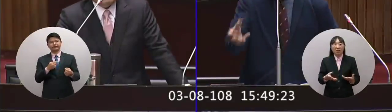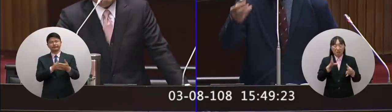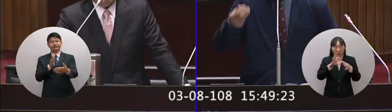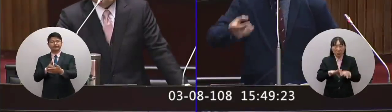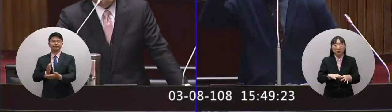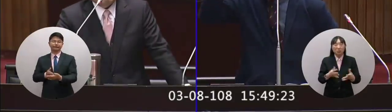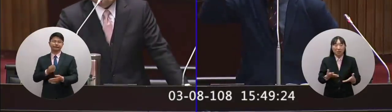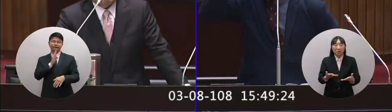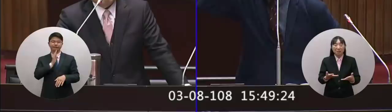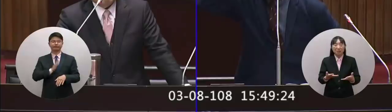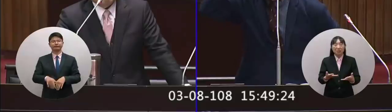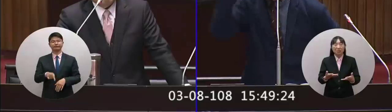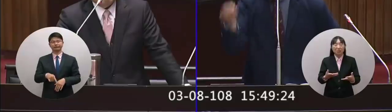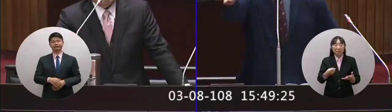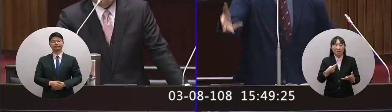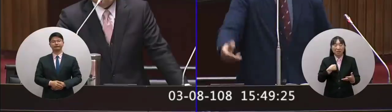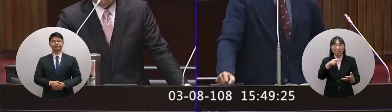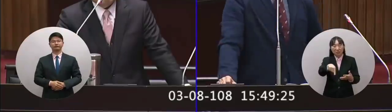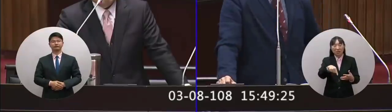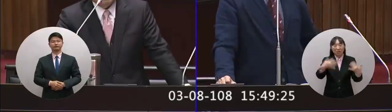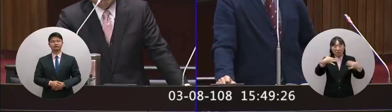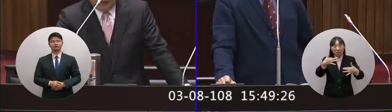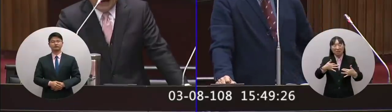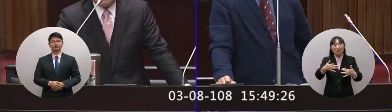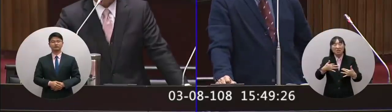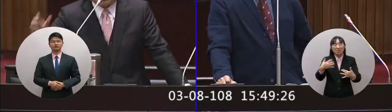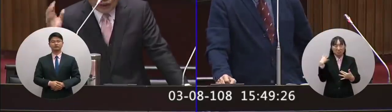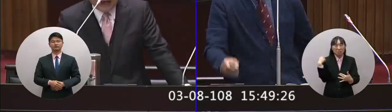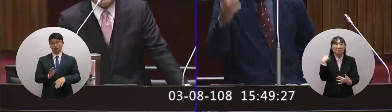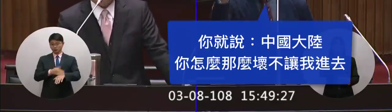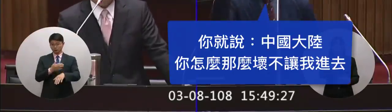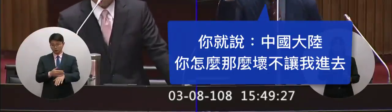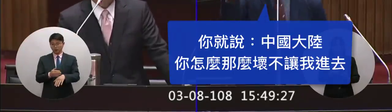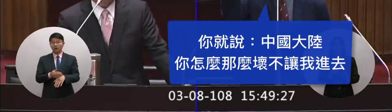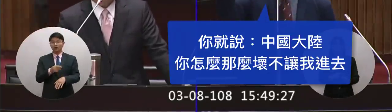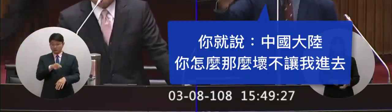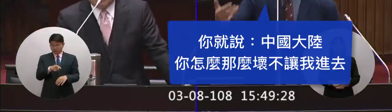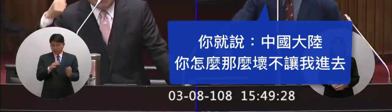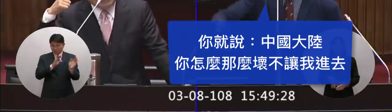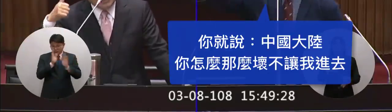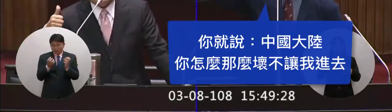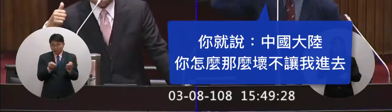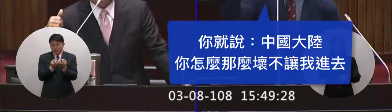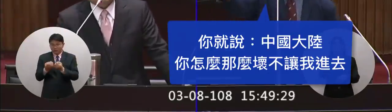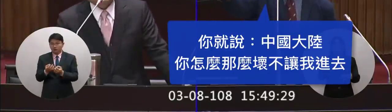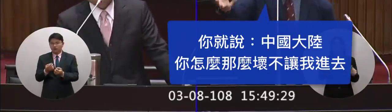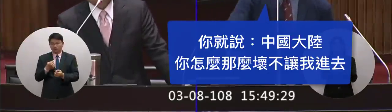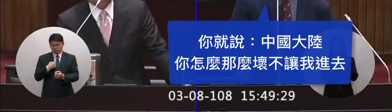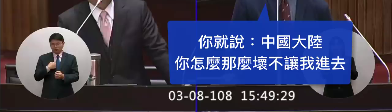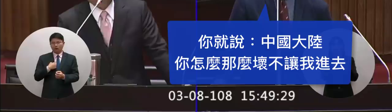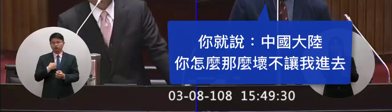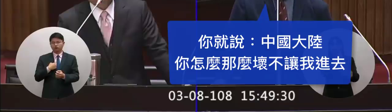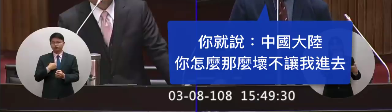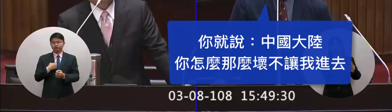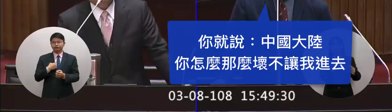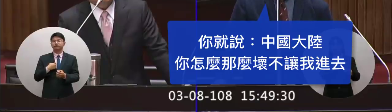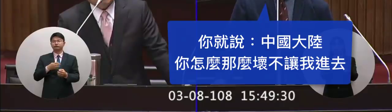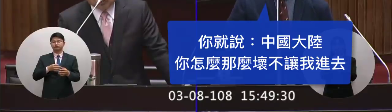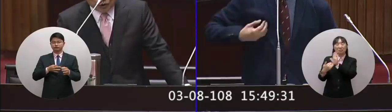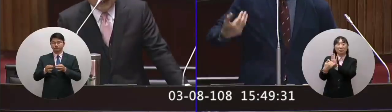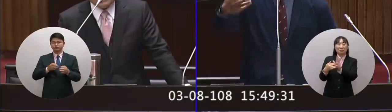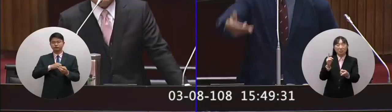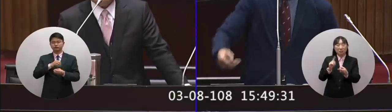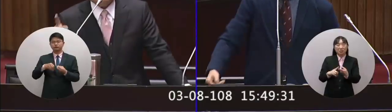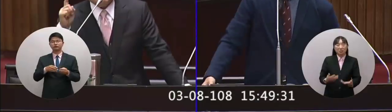我們已經存在會碰到的問題不會啦阿水的我們也是功我們也是要成功拜保藥丸祭品